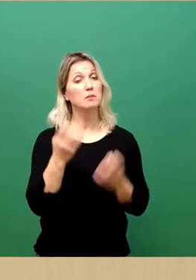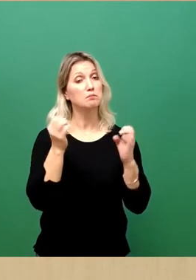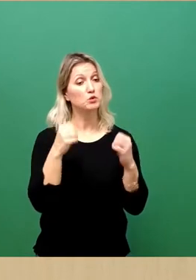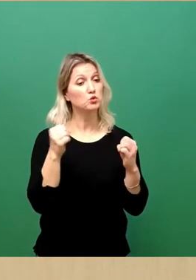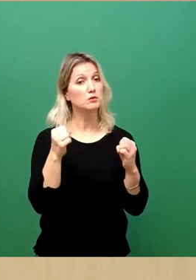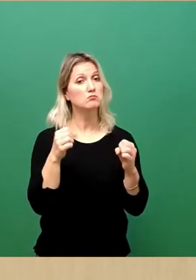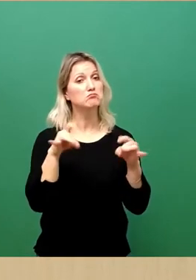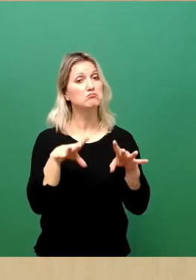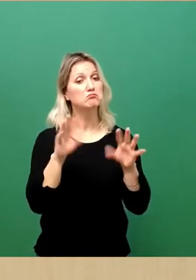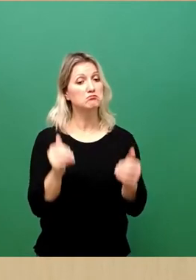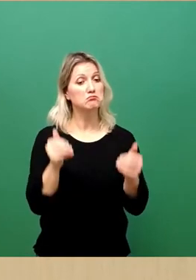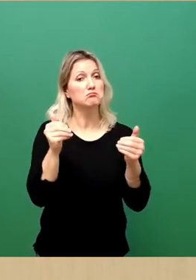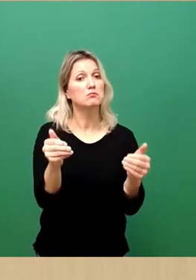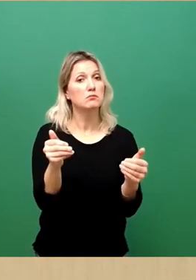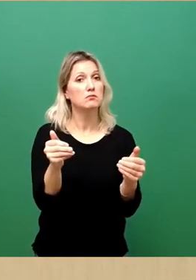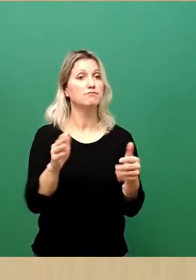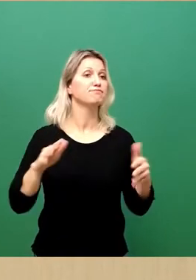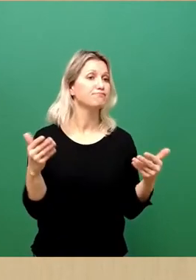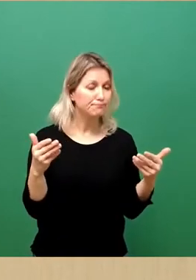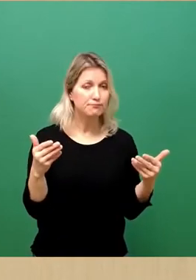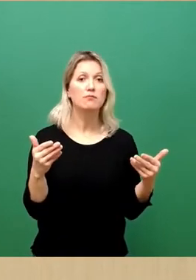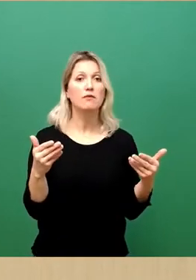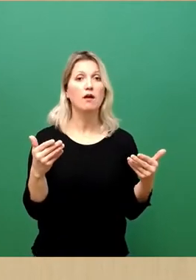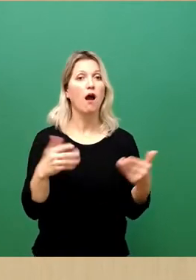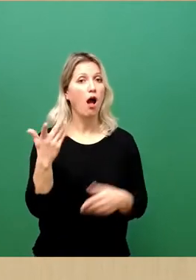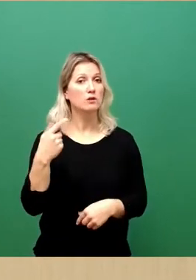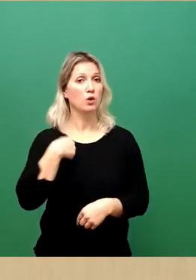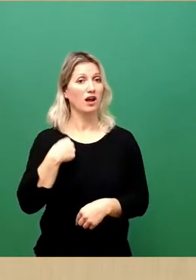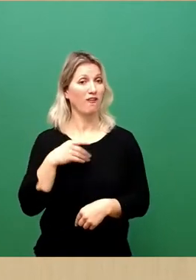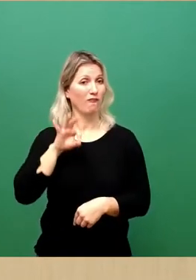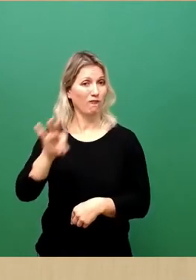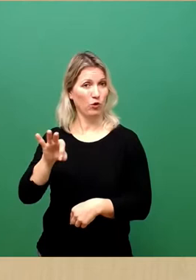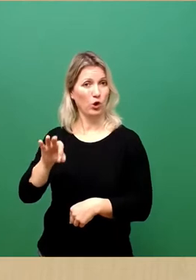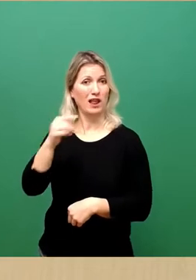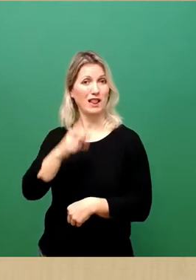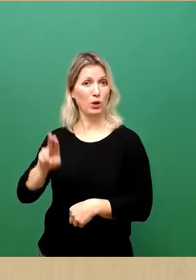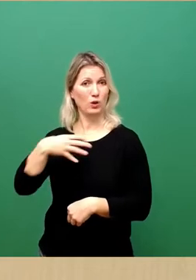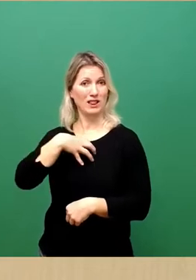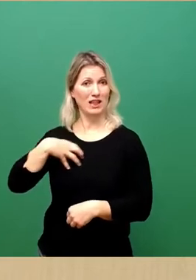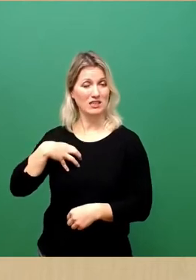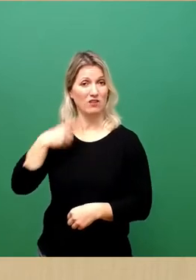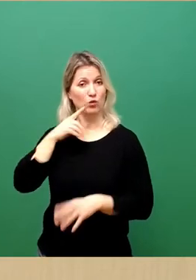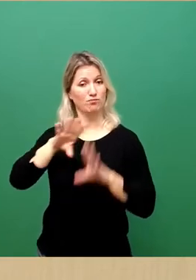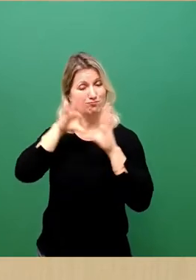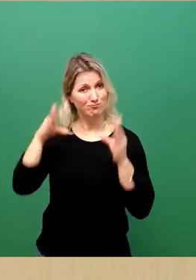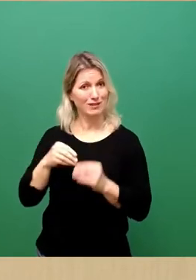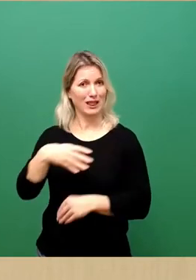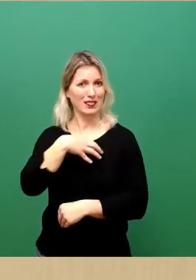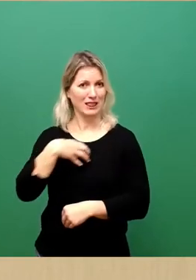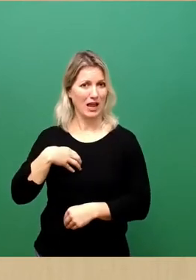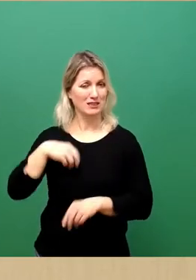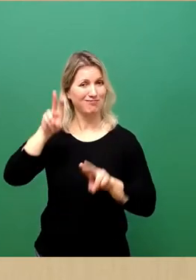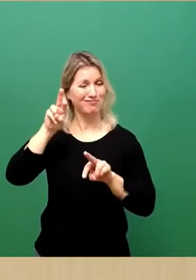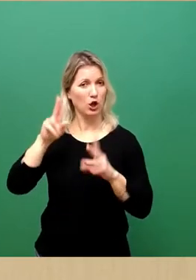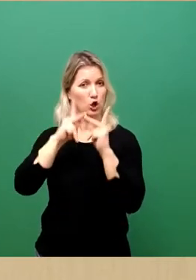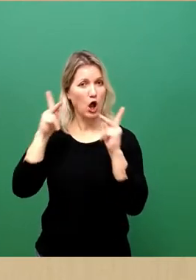mein Statement, das haben schon gehört, dass ich stellvertretend für die TU Dresden und für die gesamte Dresden-Konzept-Allianz, also